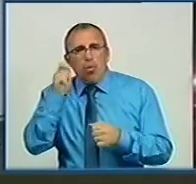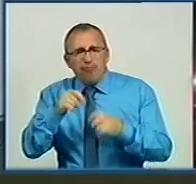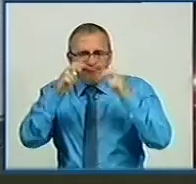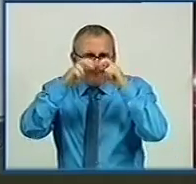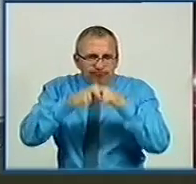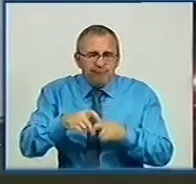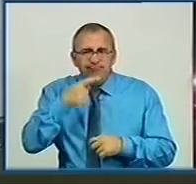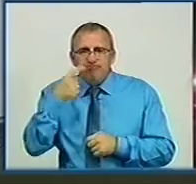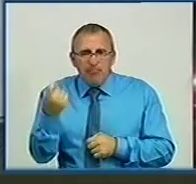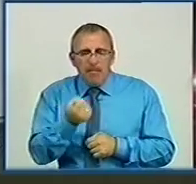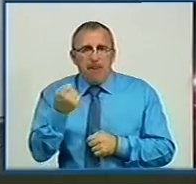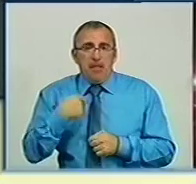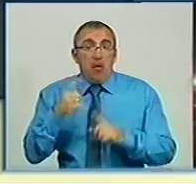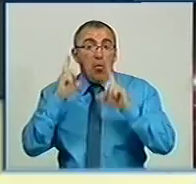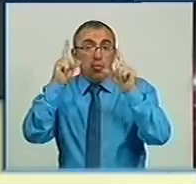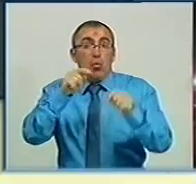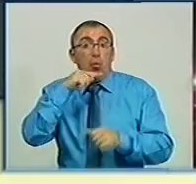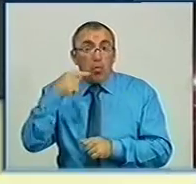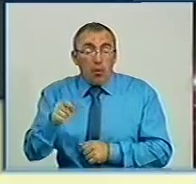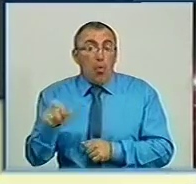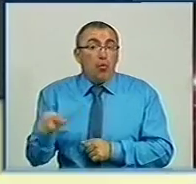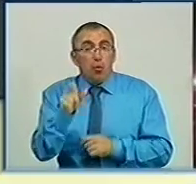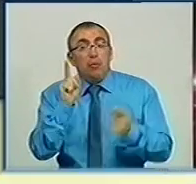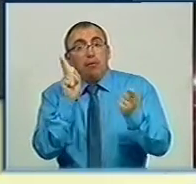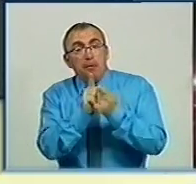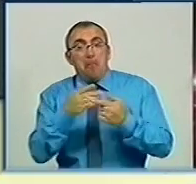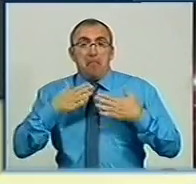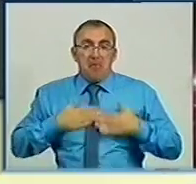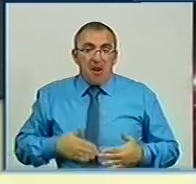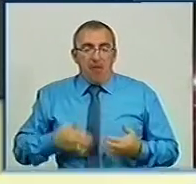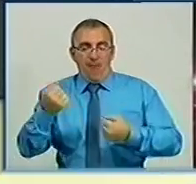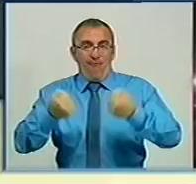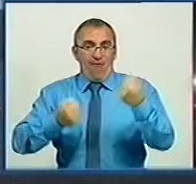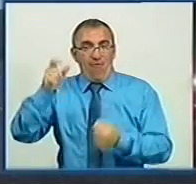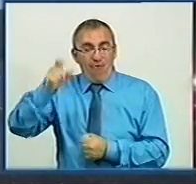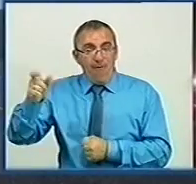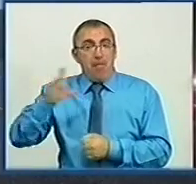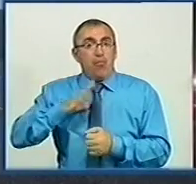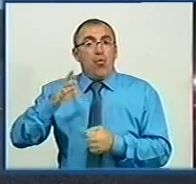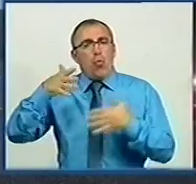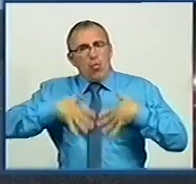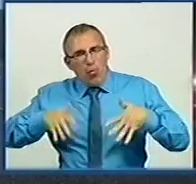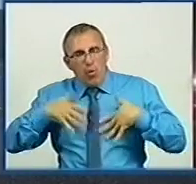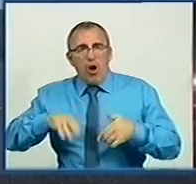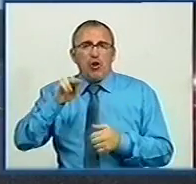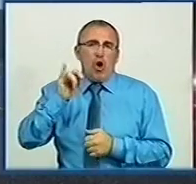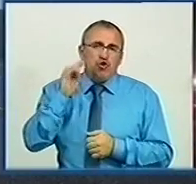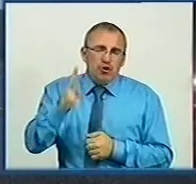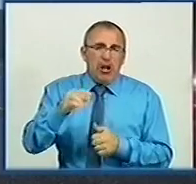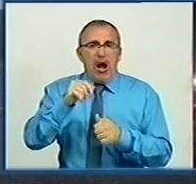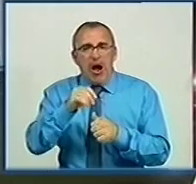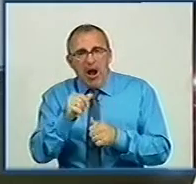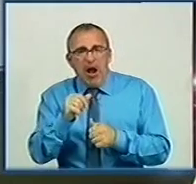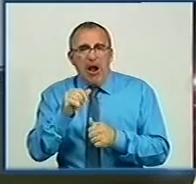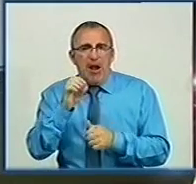Особливо, коли вони дізналися, що я далі в Росії їду. Дорогою зустрічались приємні водії, розповідає Сергій. Серед них були грузини, таджики, вірмани і